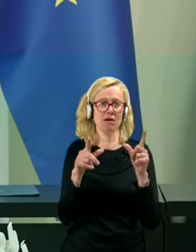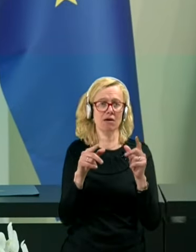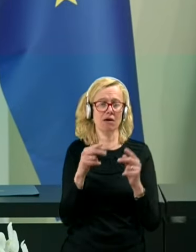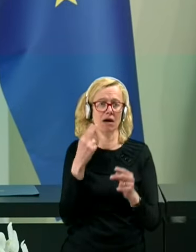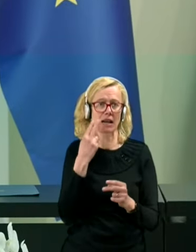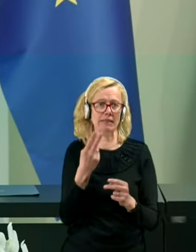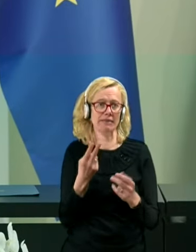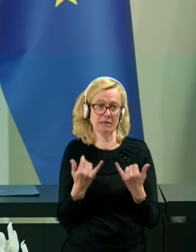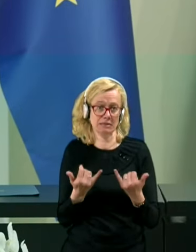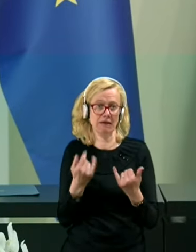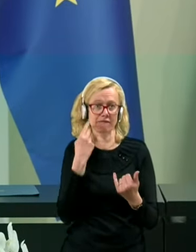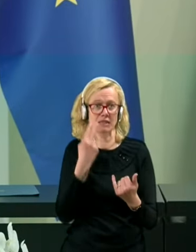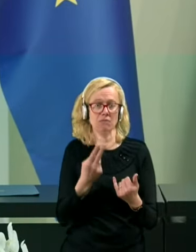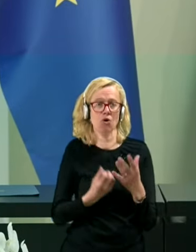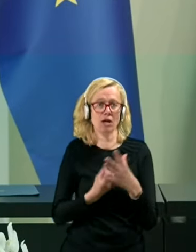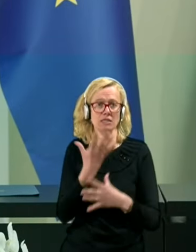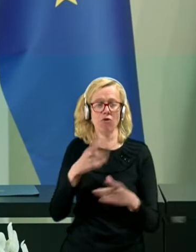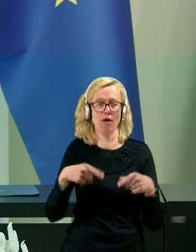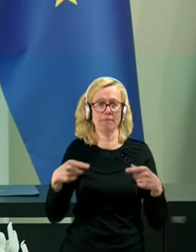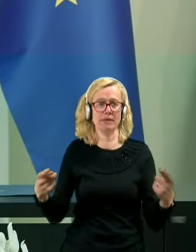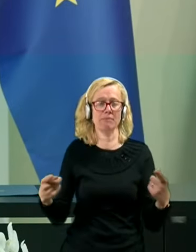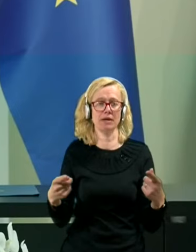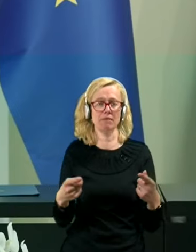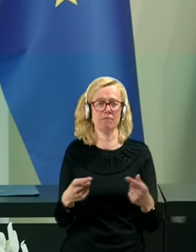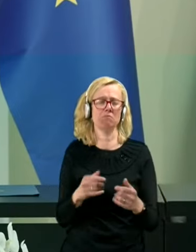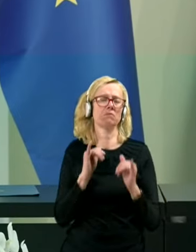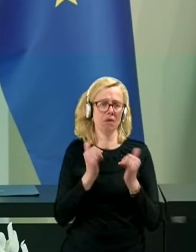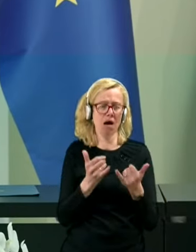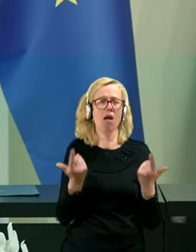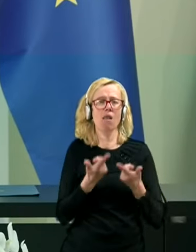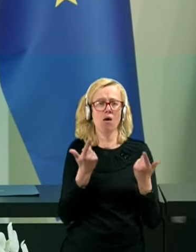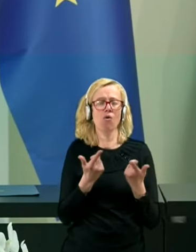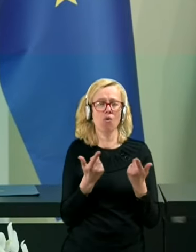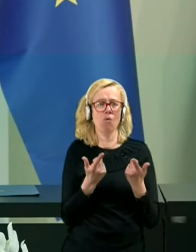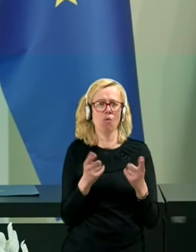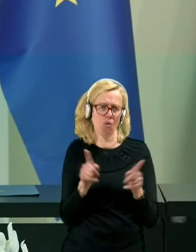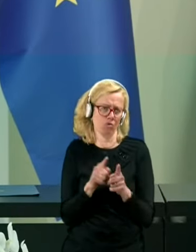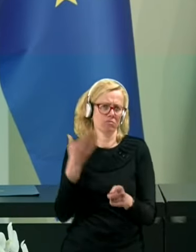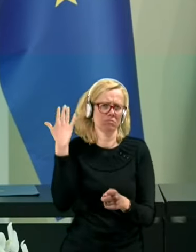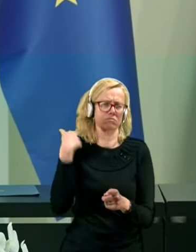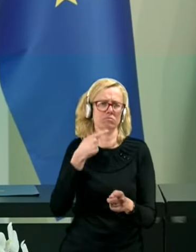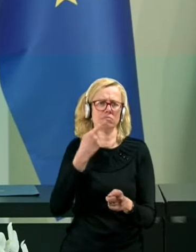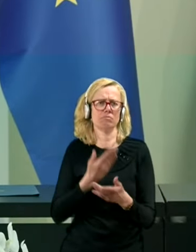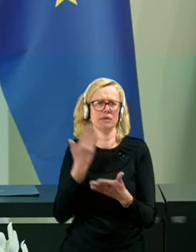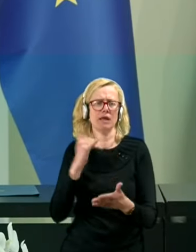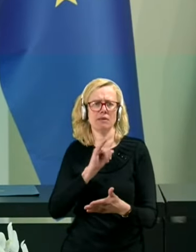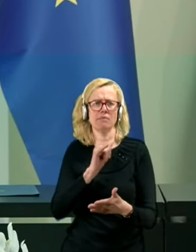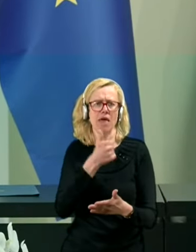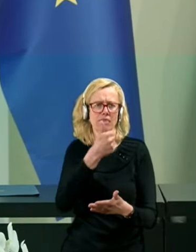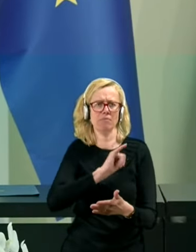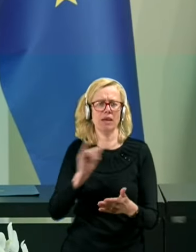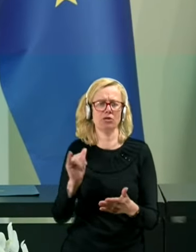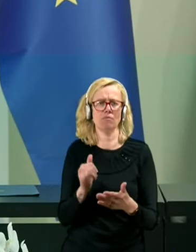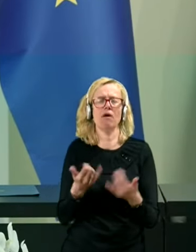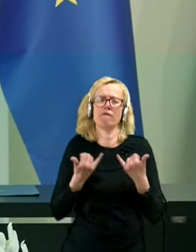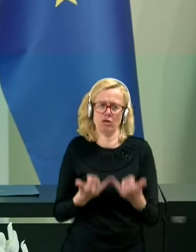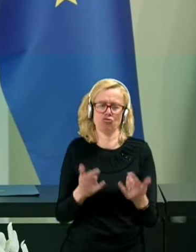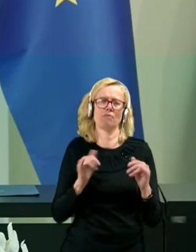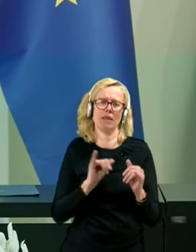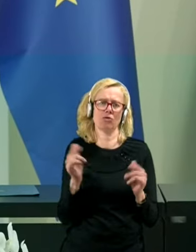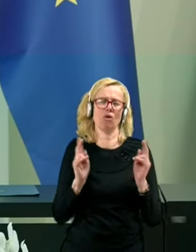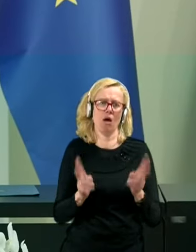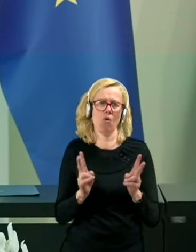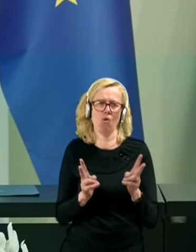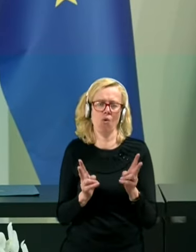razvoj epidemije je, da lahko tako, kot smo rekli pred enim letom, v letošnjem letu nadoknadimo